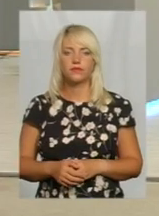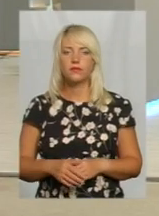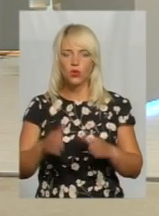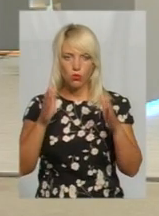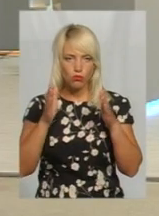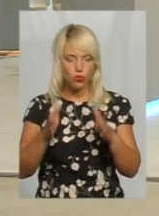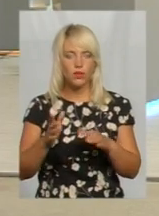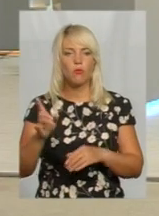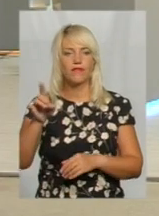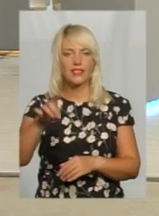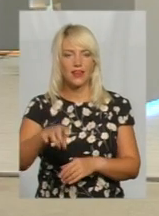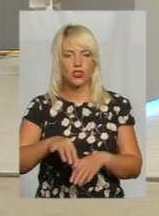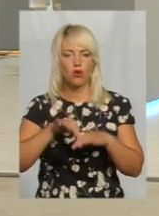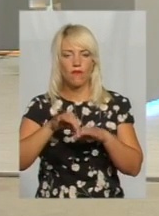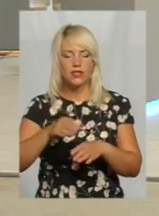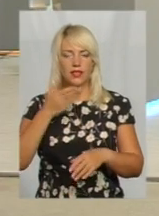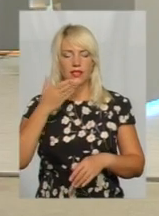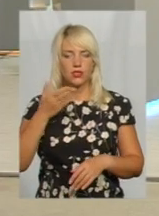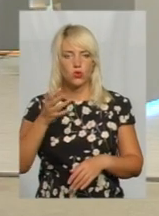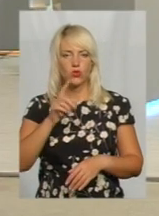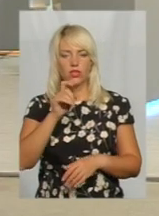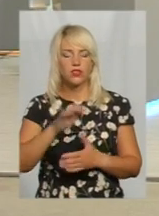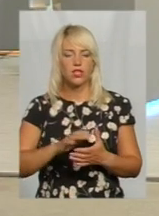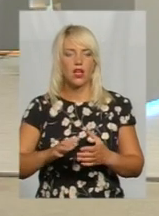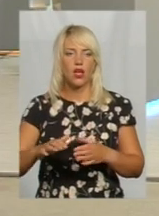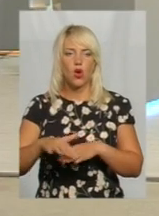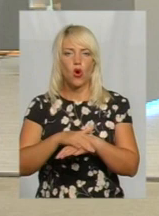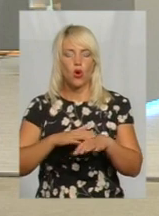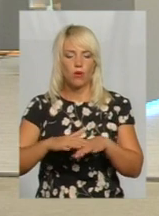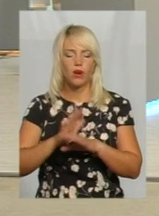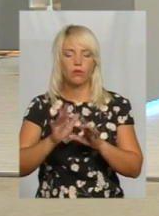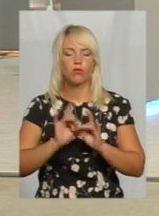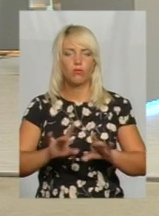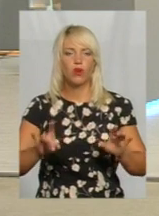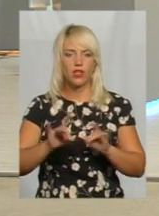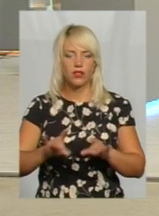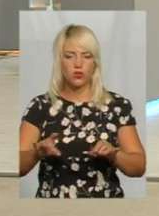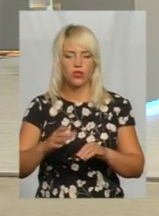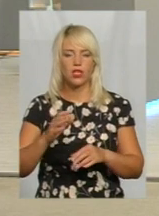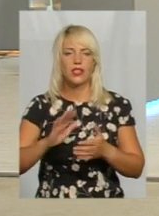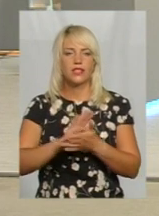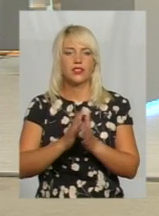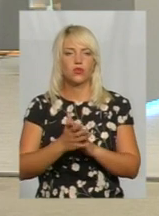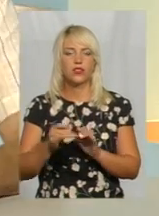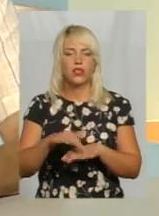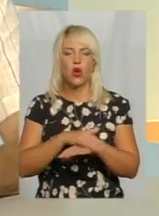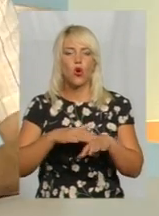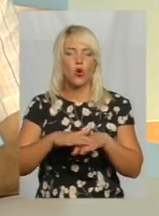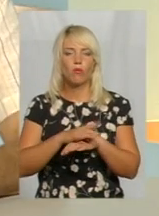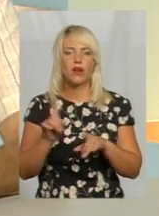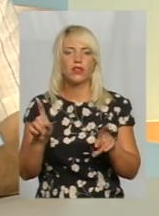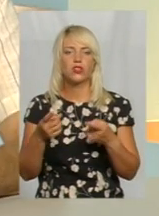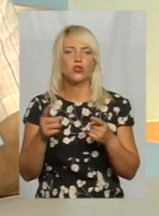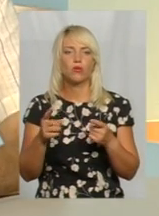Будемо все ж таки вести дискусію з громадою, пояснювати, яка ситуація. Громада чому виступила? Громада виступила із-за того, що